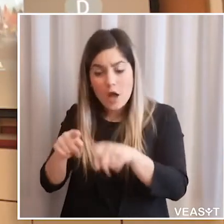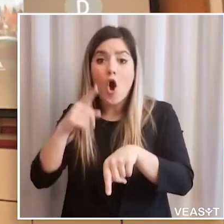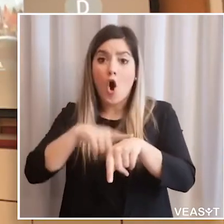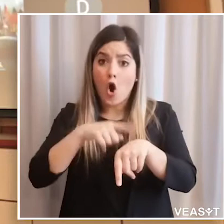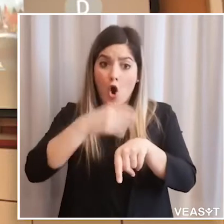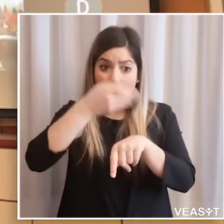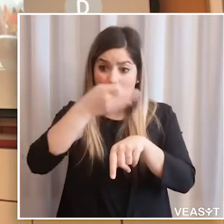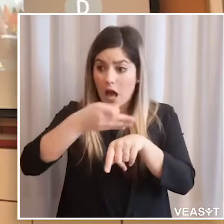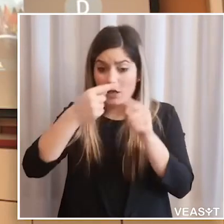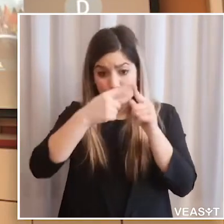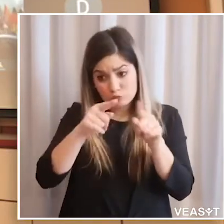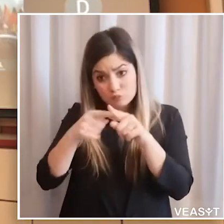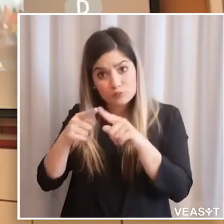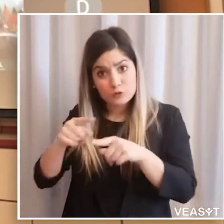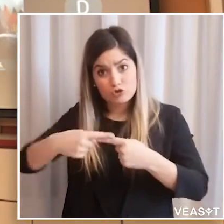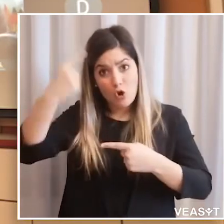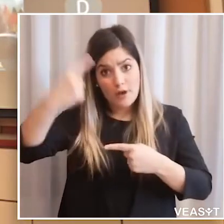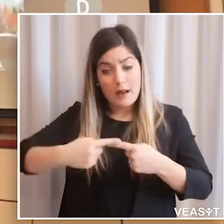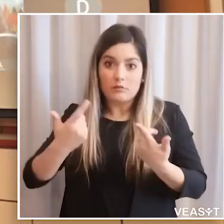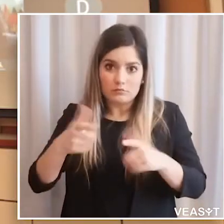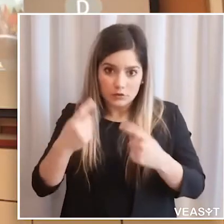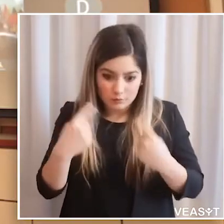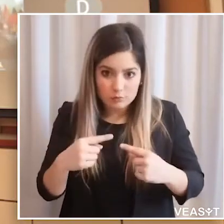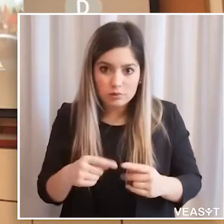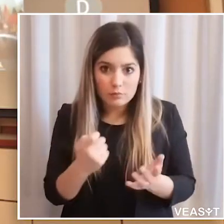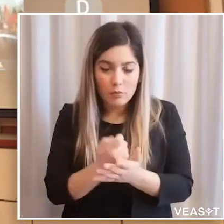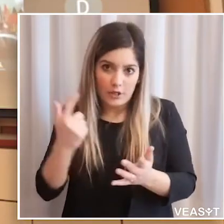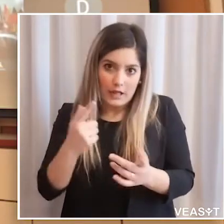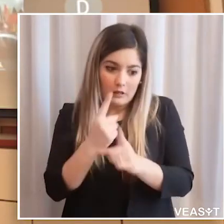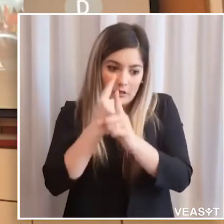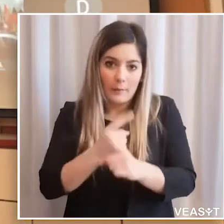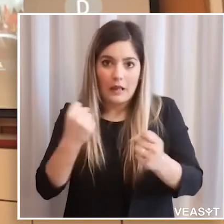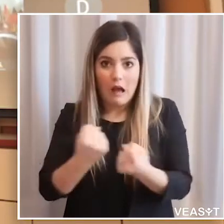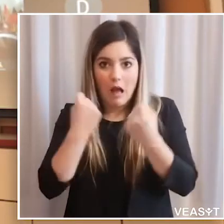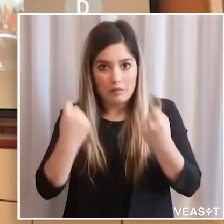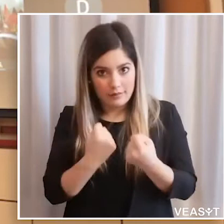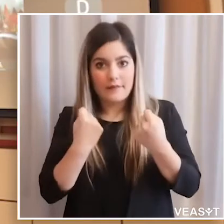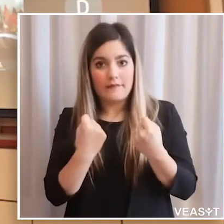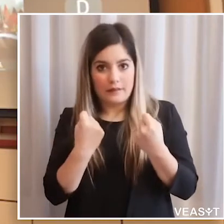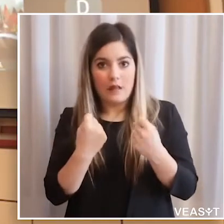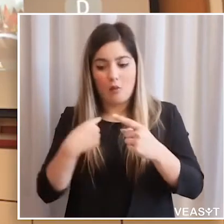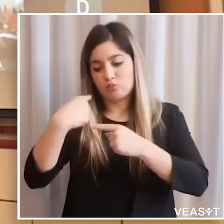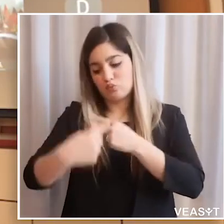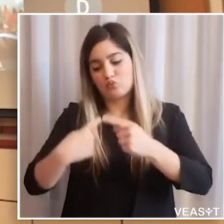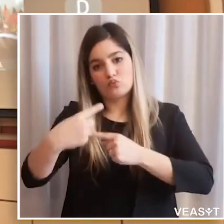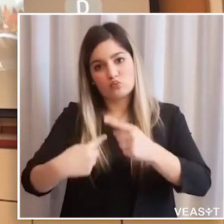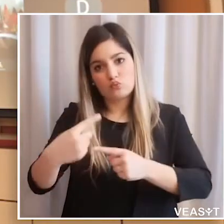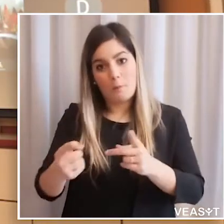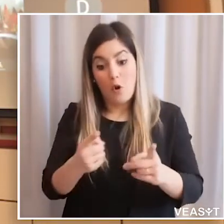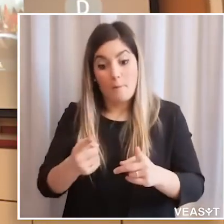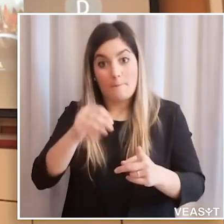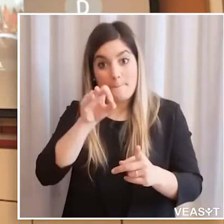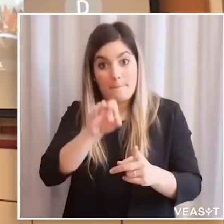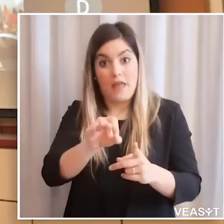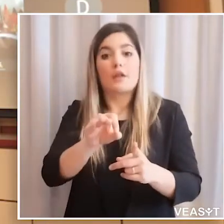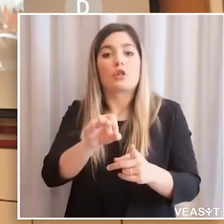disegnato percorsi differenziati di accesso, anche con orari diversi nel corso della giornata, perché anche questo